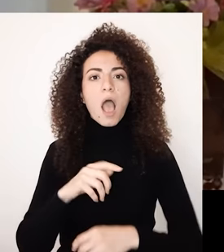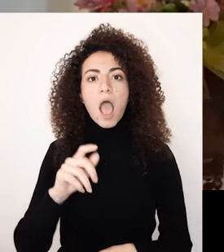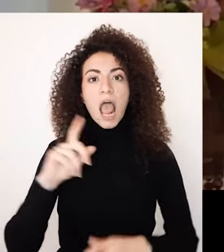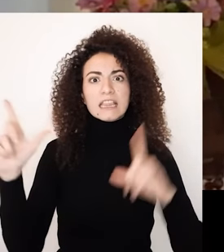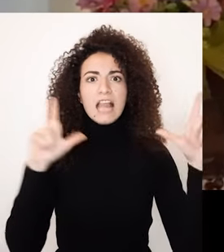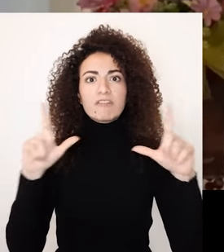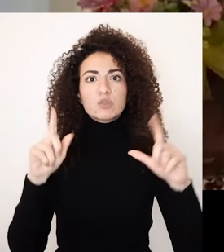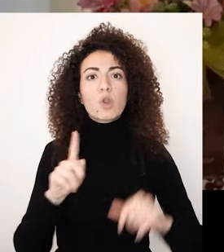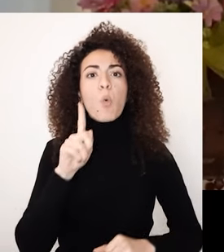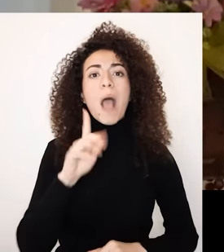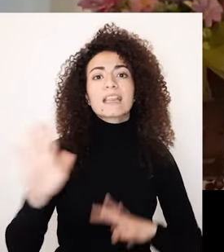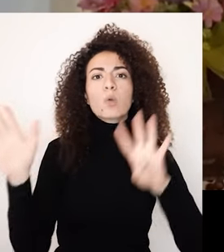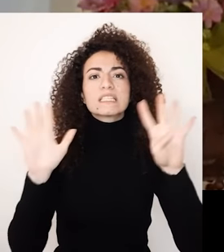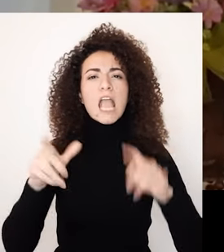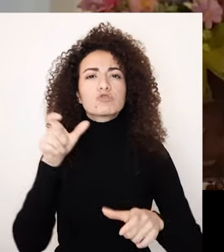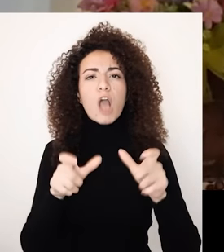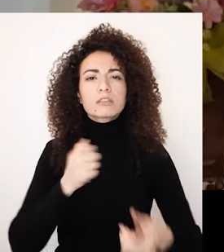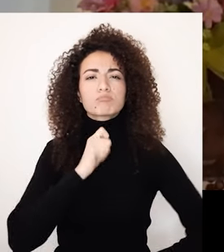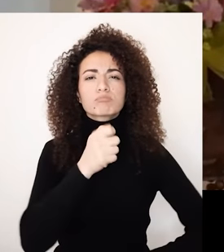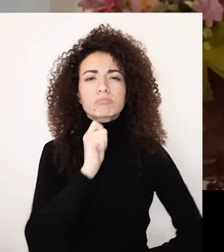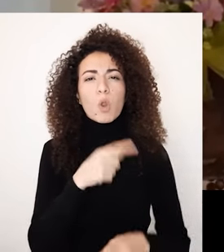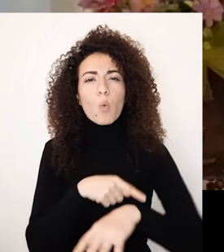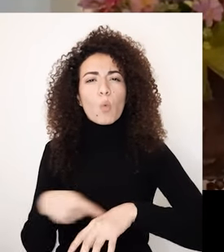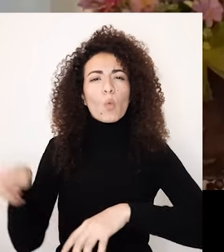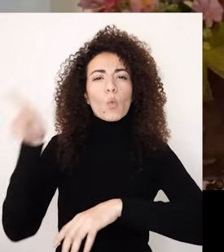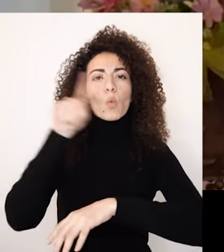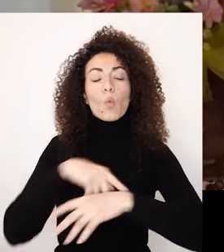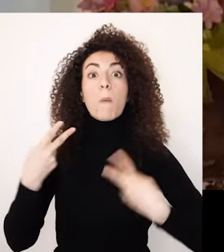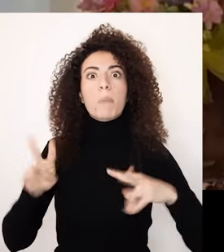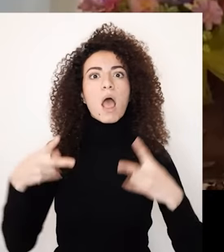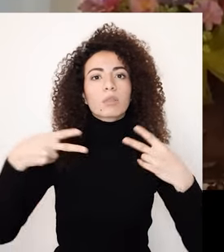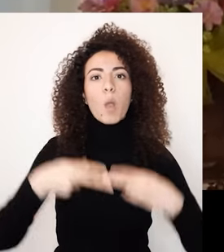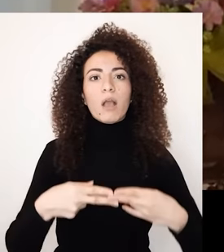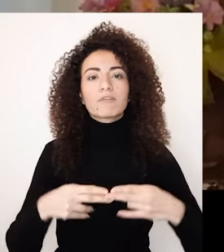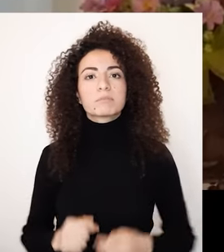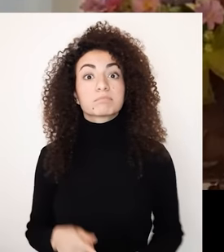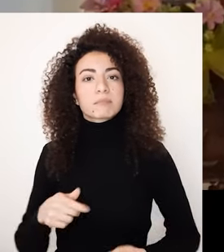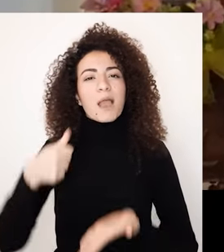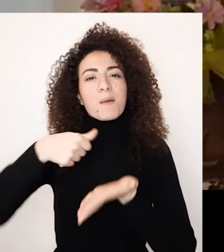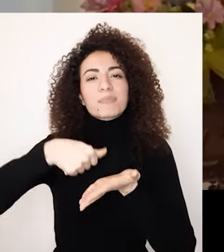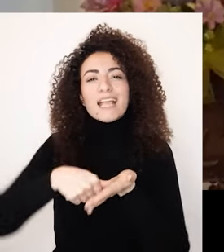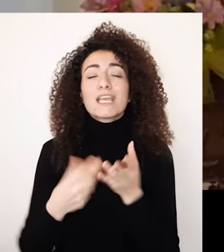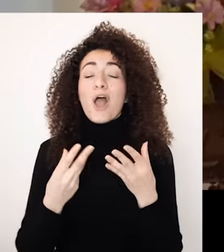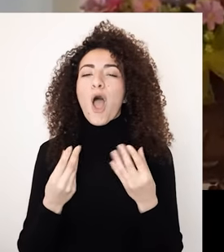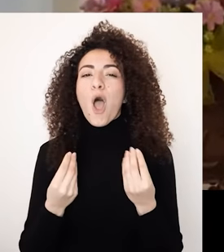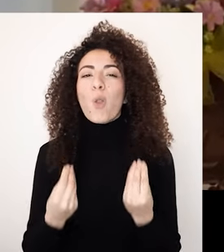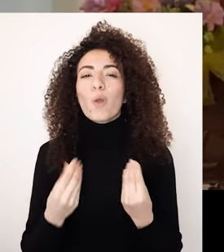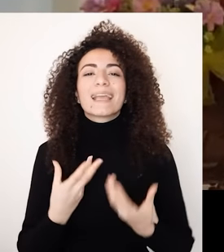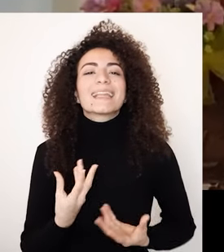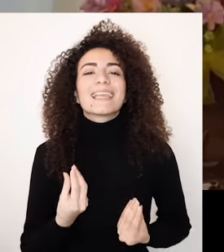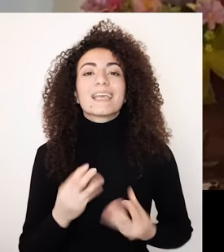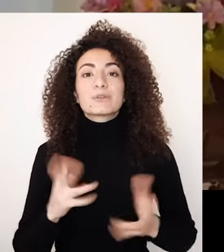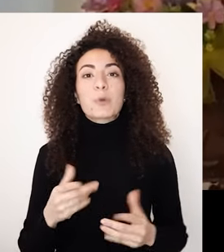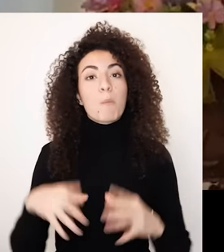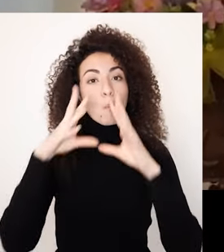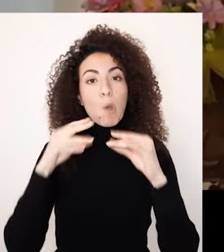الهواء مع 91 شخصية من كافة المجالات هو إنجاز طبعاً ترك بصمة حلوة بلبنان وبالعالم العربي